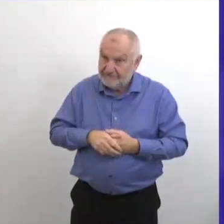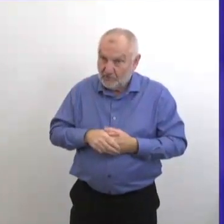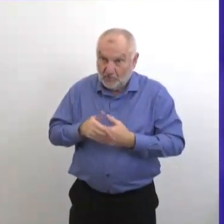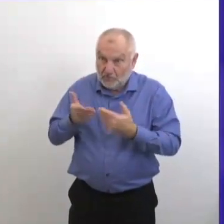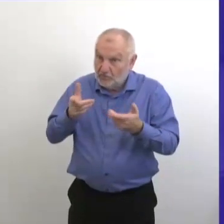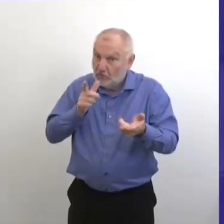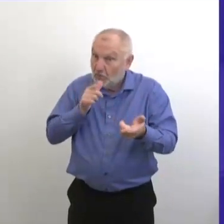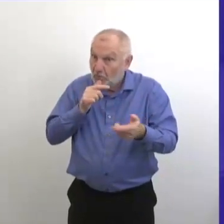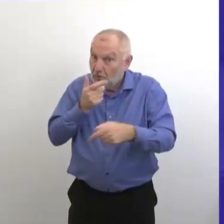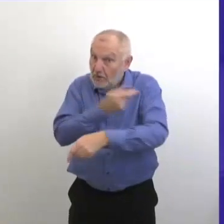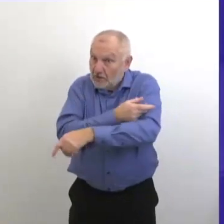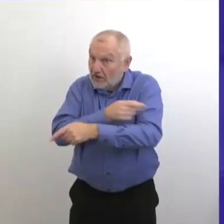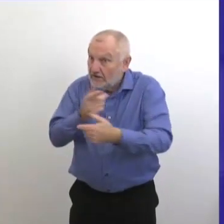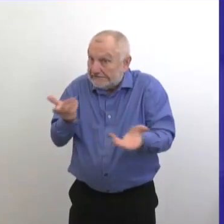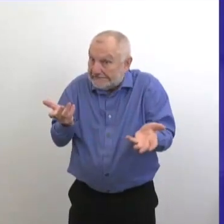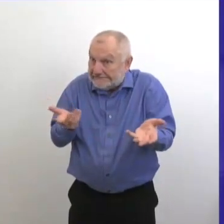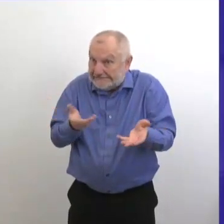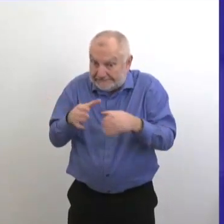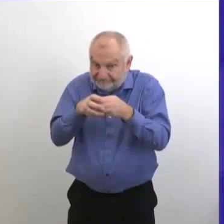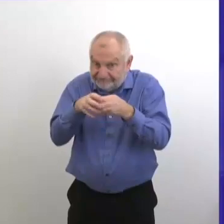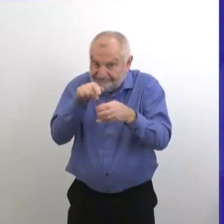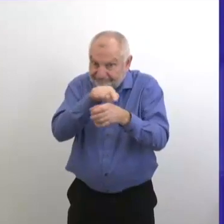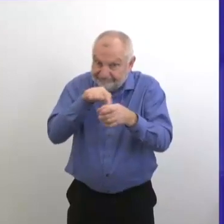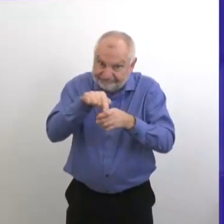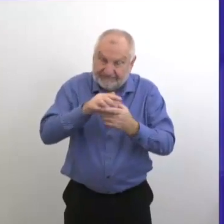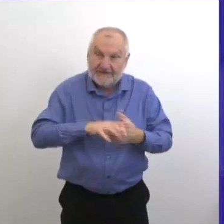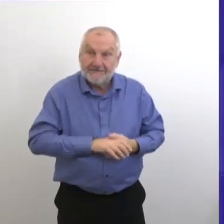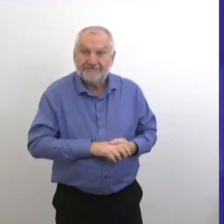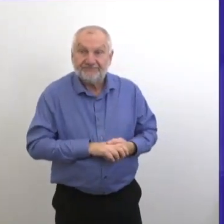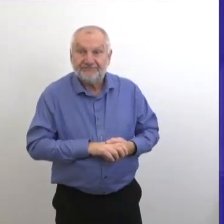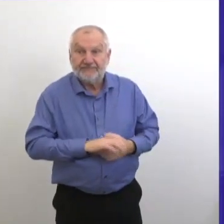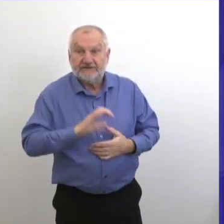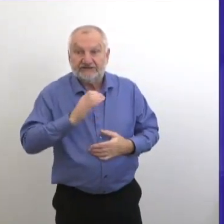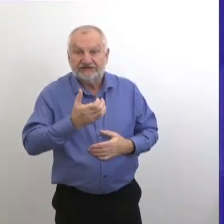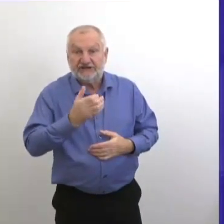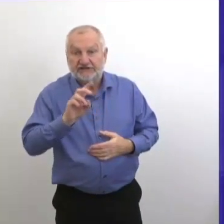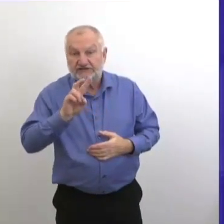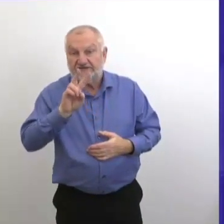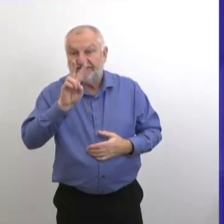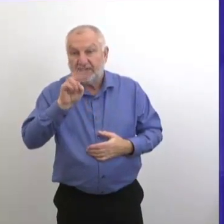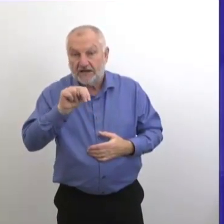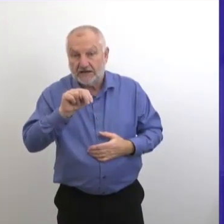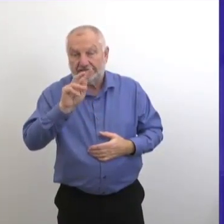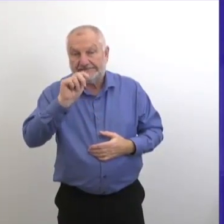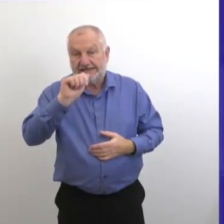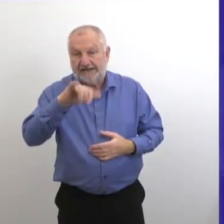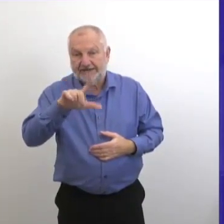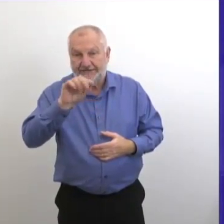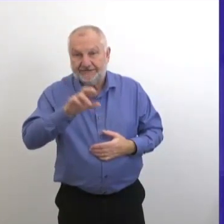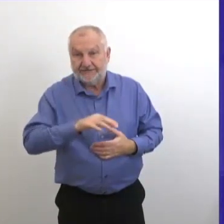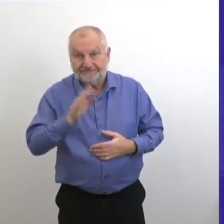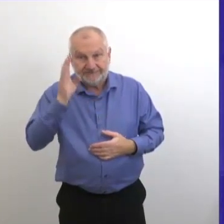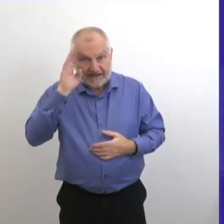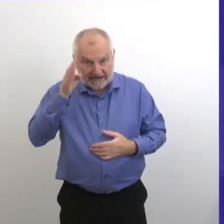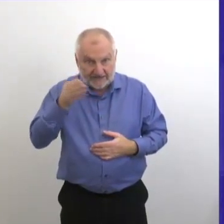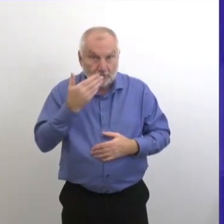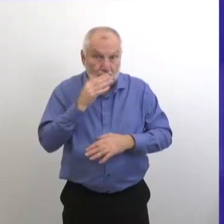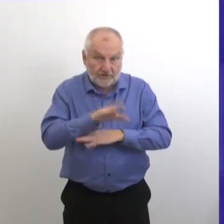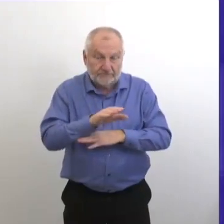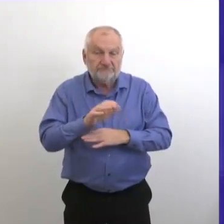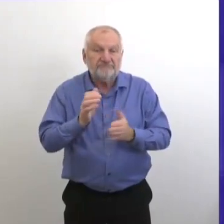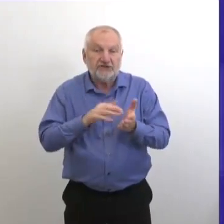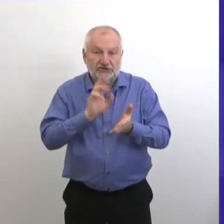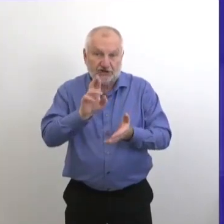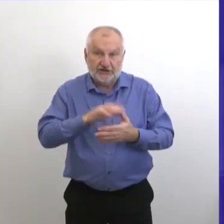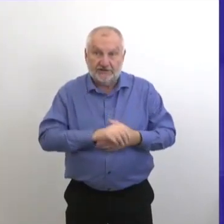aura très peu de personnes qui vont être admissibles. De CHVN, Taylor. Bonjour. Docteur Roussin, est-ce que vous allez